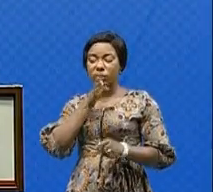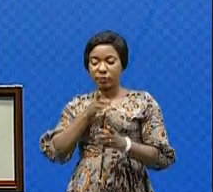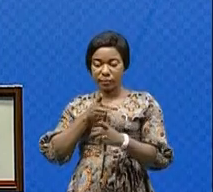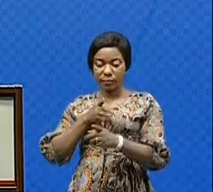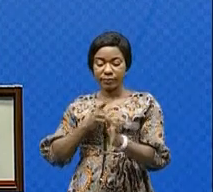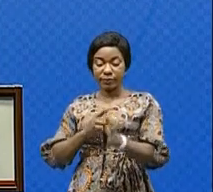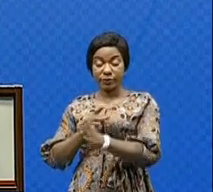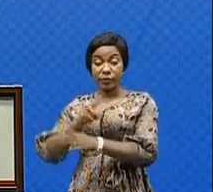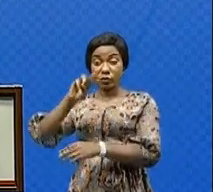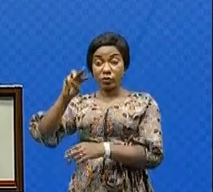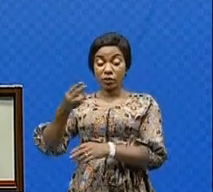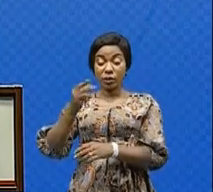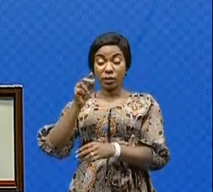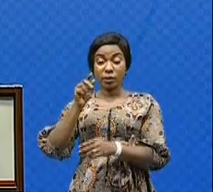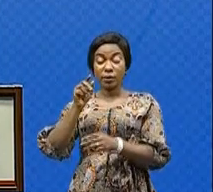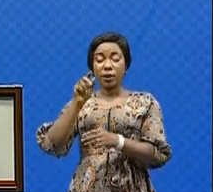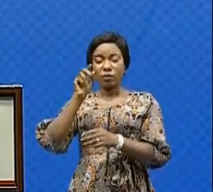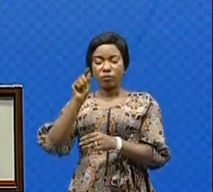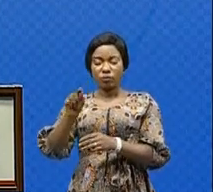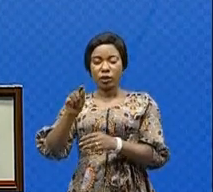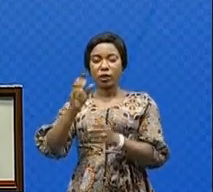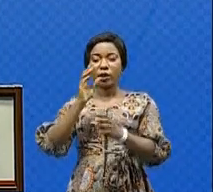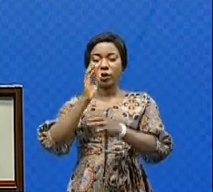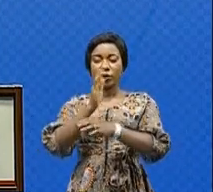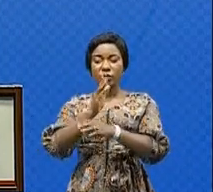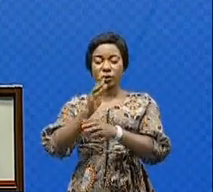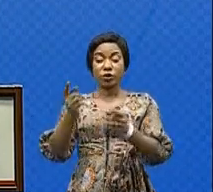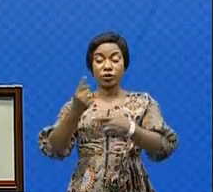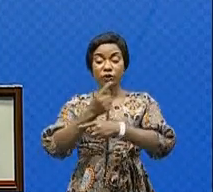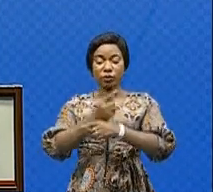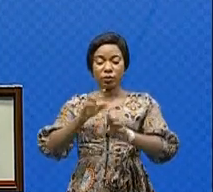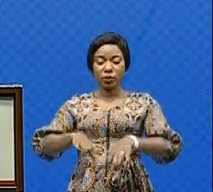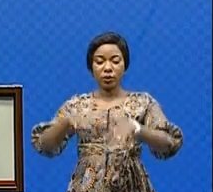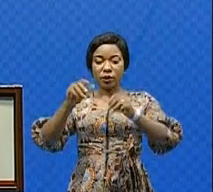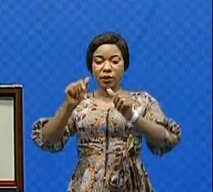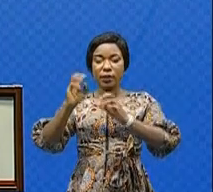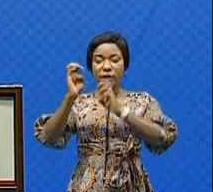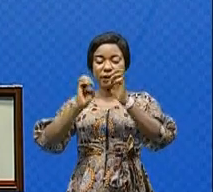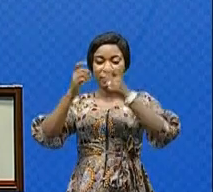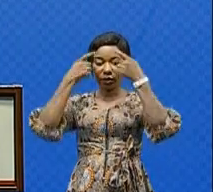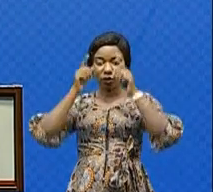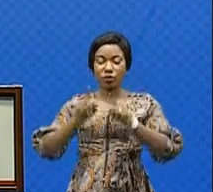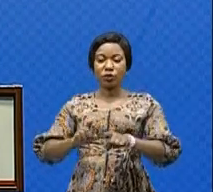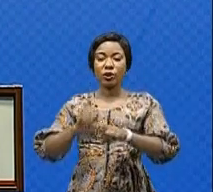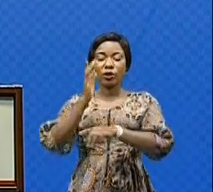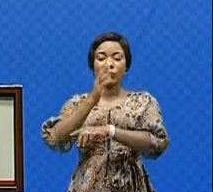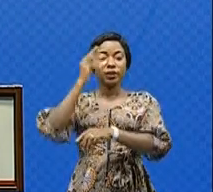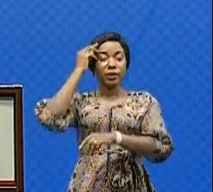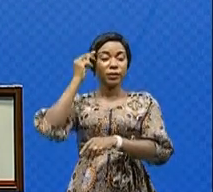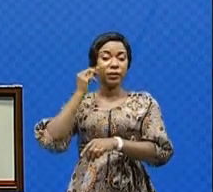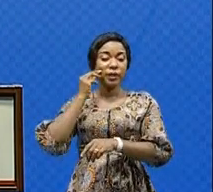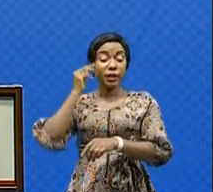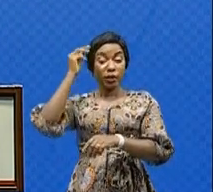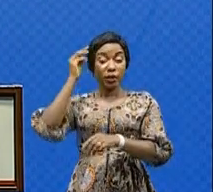Troisième chapitre du Conseil de ministre de ce jour relatif à l'approbation d'un rélevé des décisions du Conseil de ministre. Le